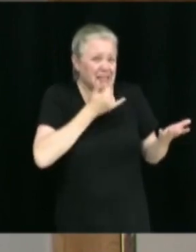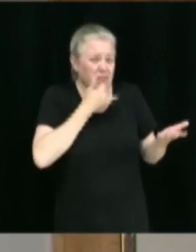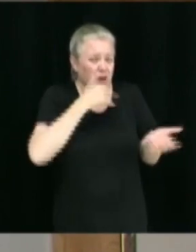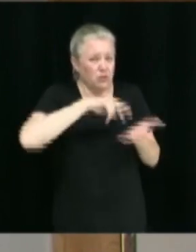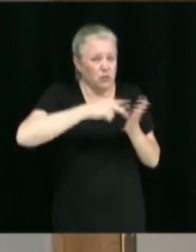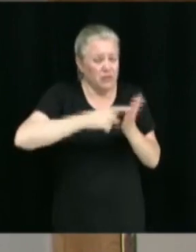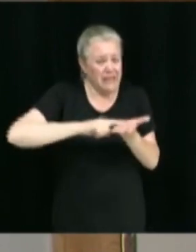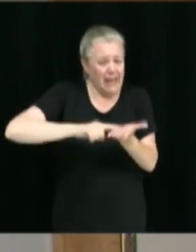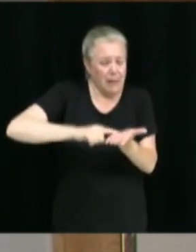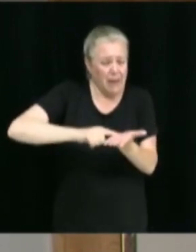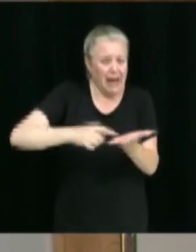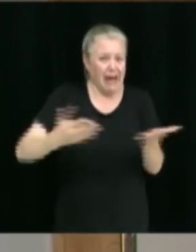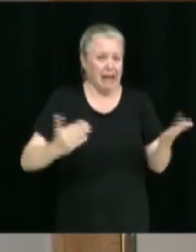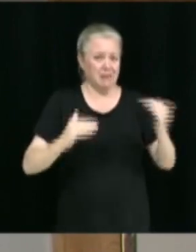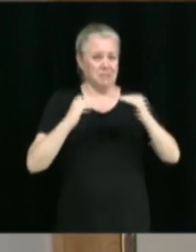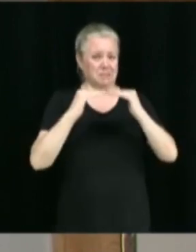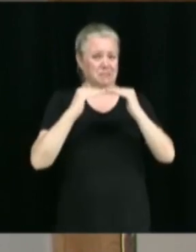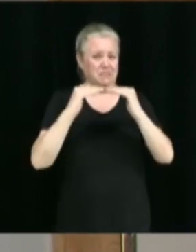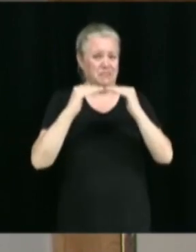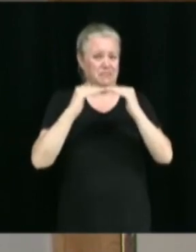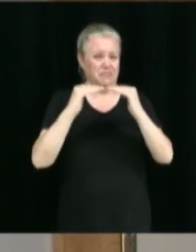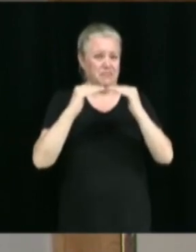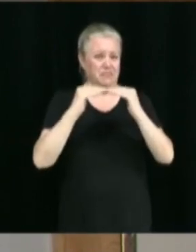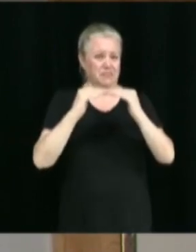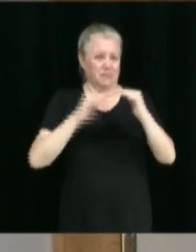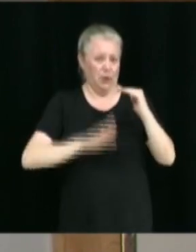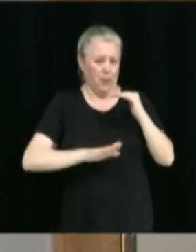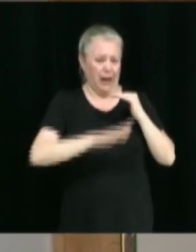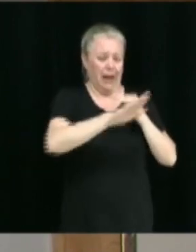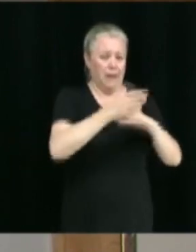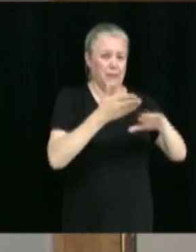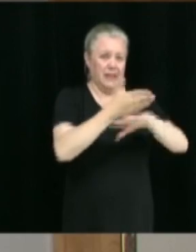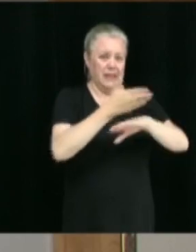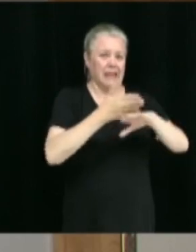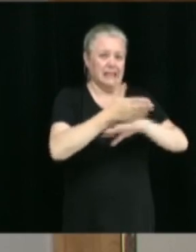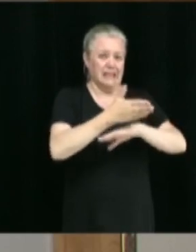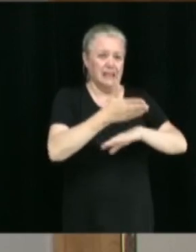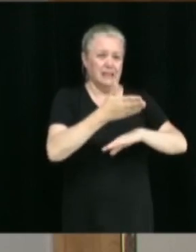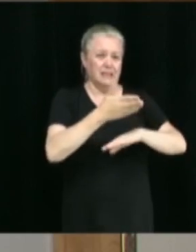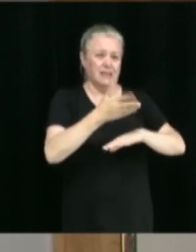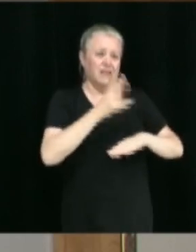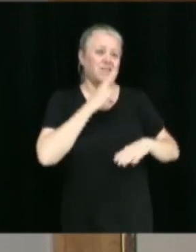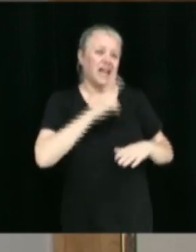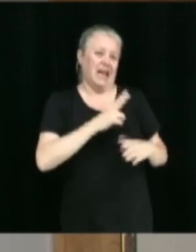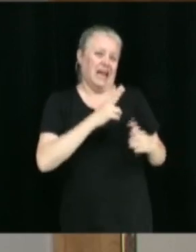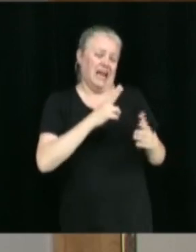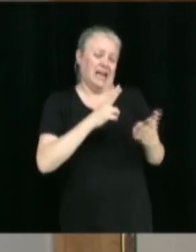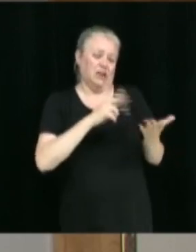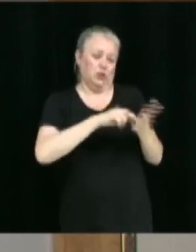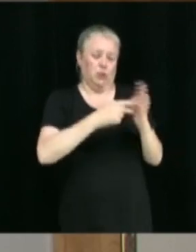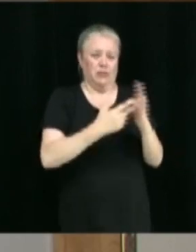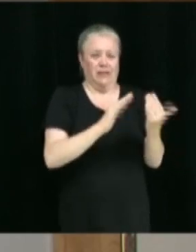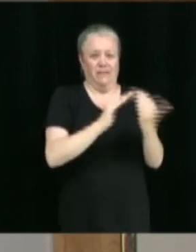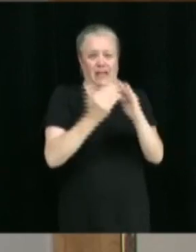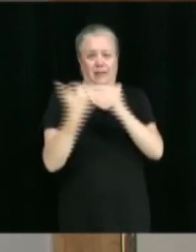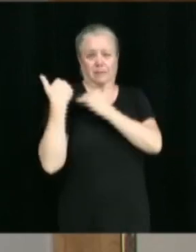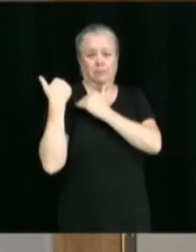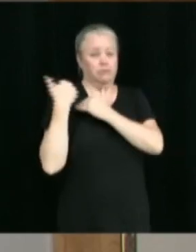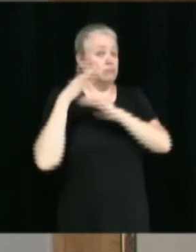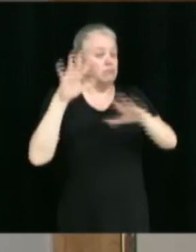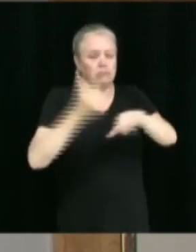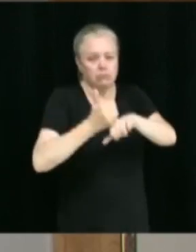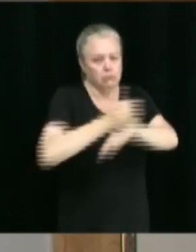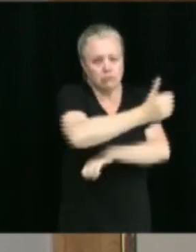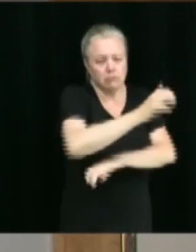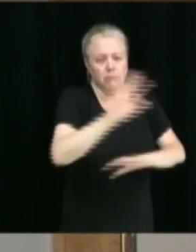être faits pour réparer la rampe d'accès, qui est sous la responsabilité quand même de la ville. Alors, je ne blâme pas le